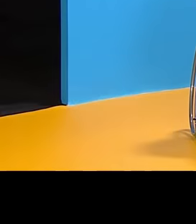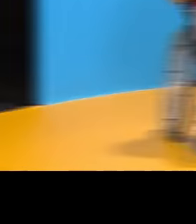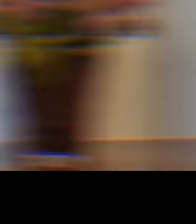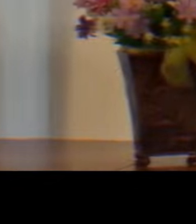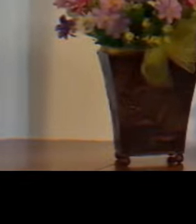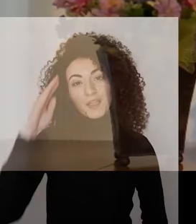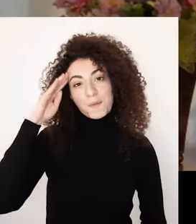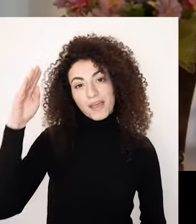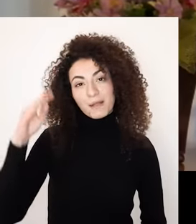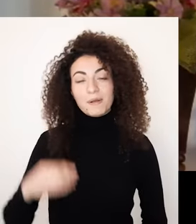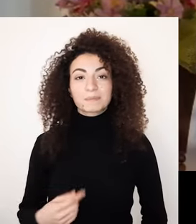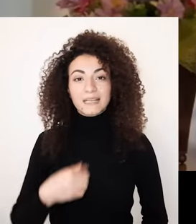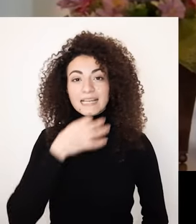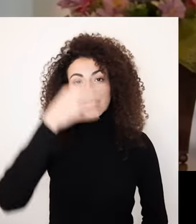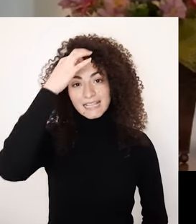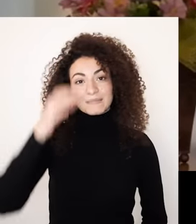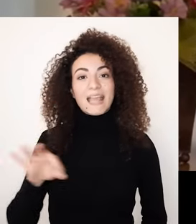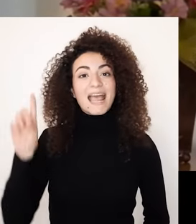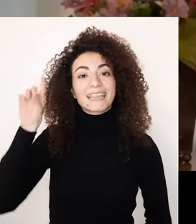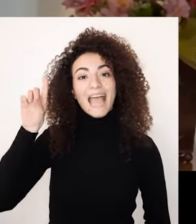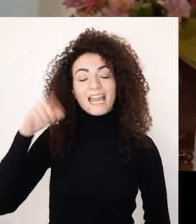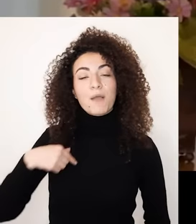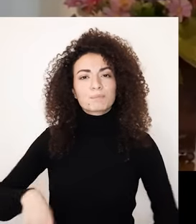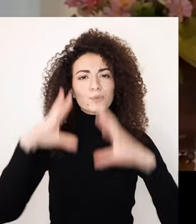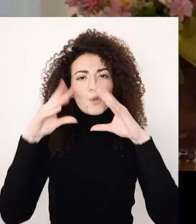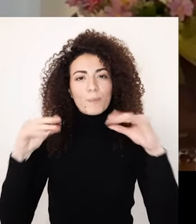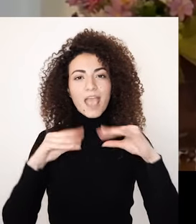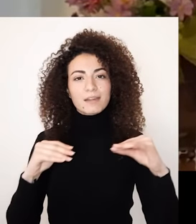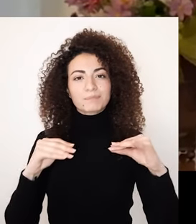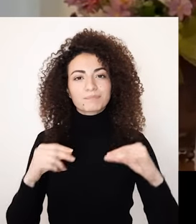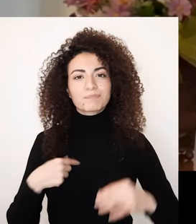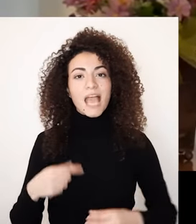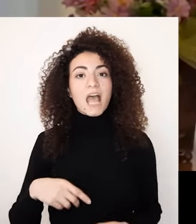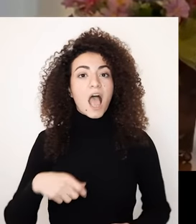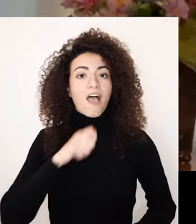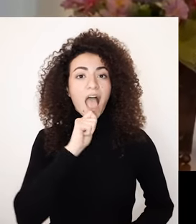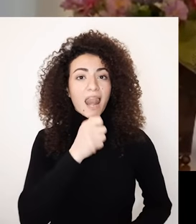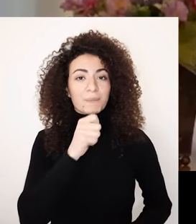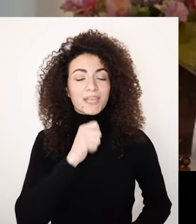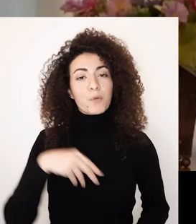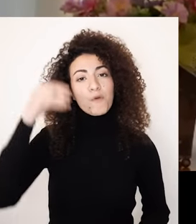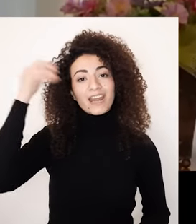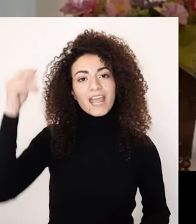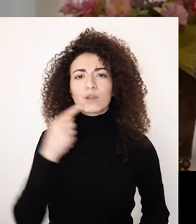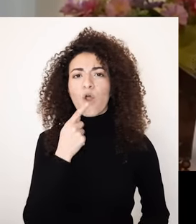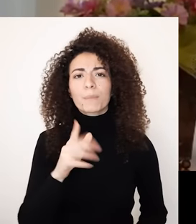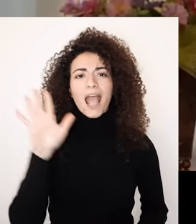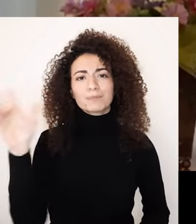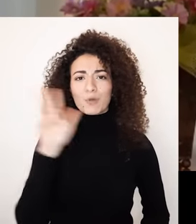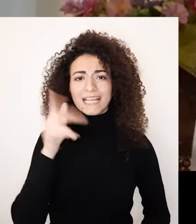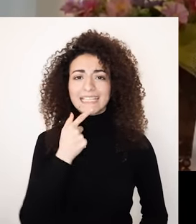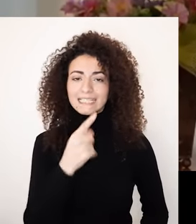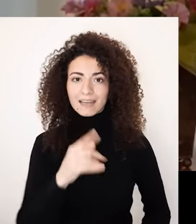مرحبا معكم داليا فريفر من لبنان أعلامية وفنانة عمري 35 سنة